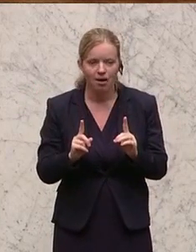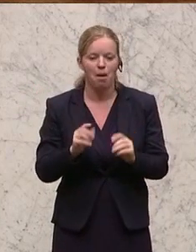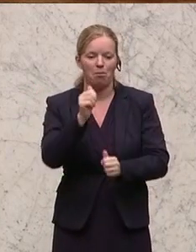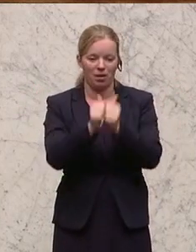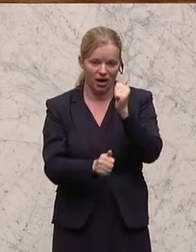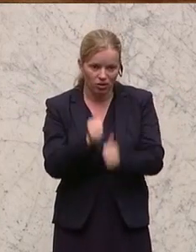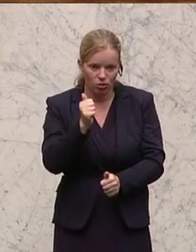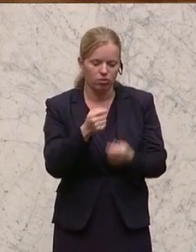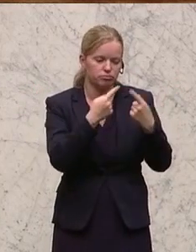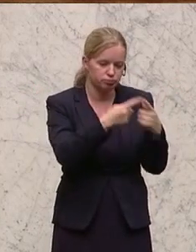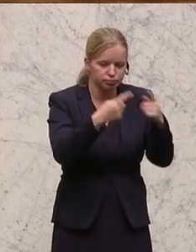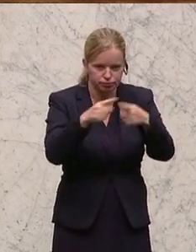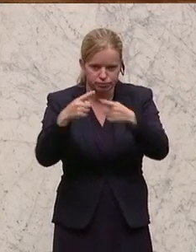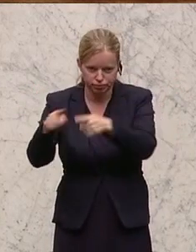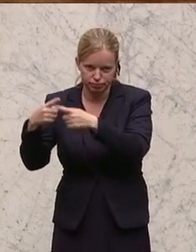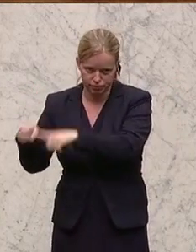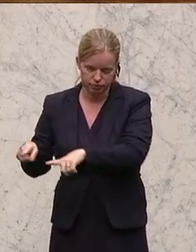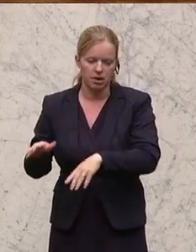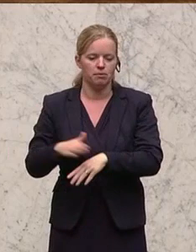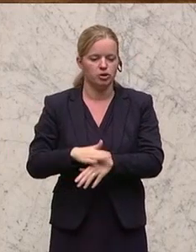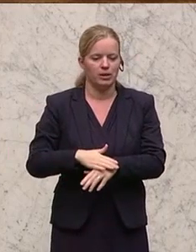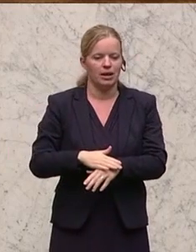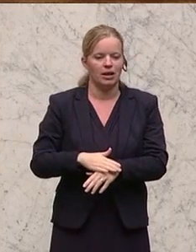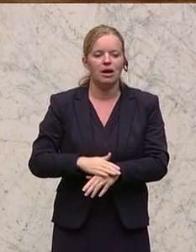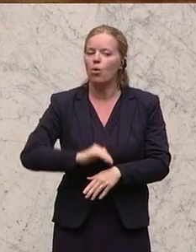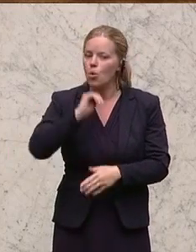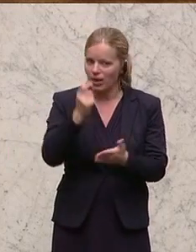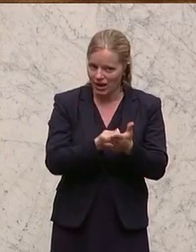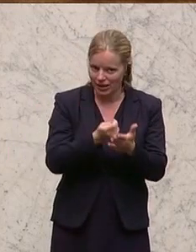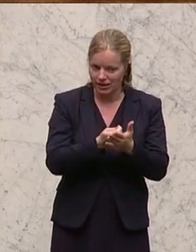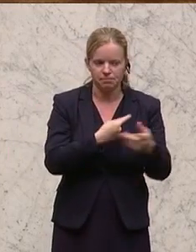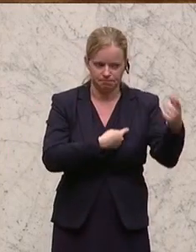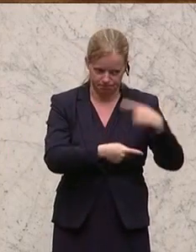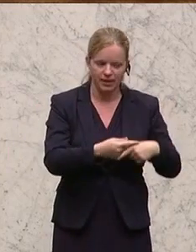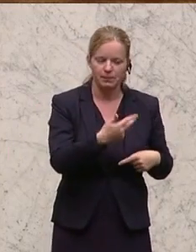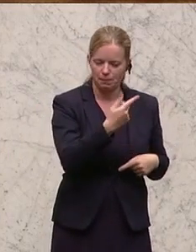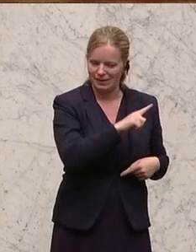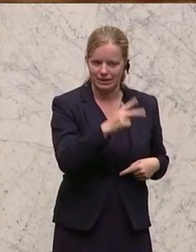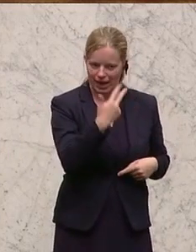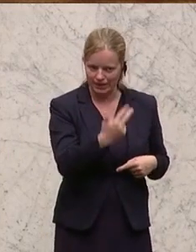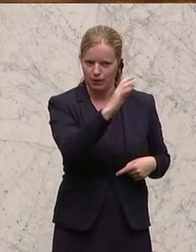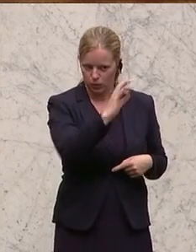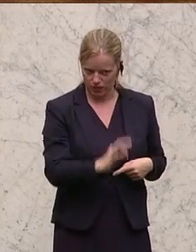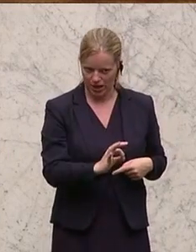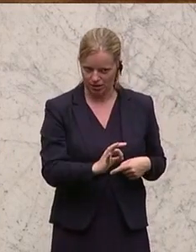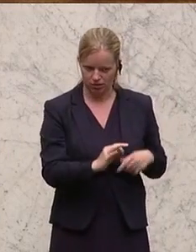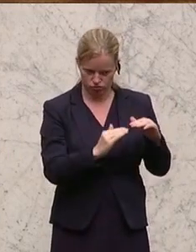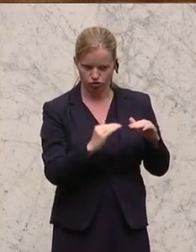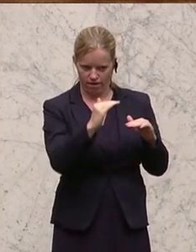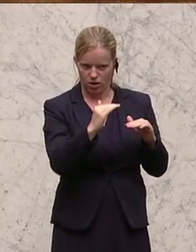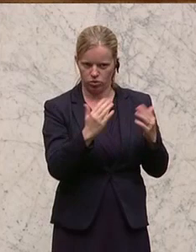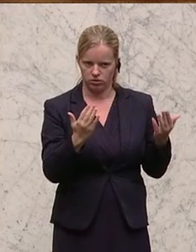Wenn also nur unentgeltlich, also nur bis 30 Prozent Gegenleistung, dann haben wir die Staffelung, also die